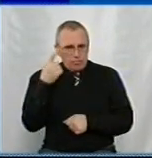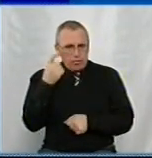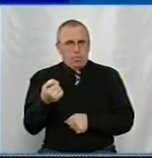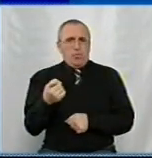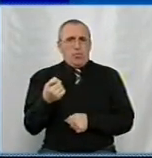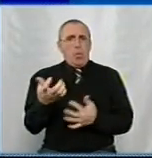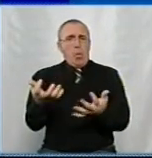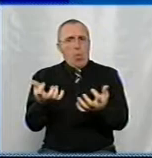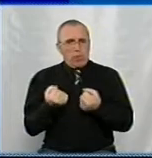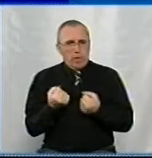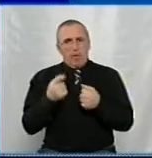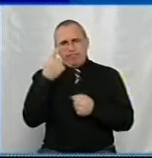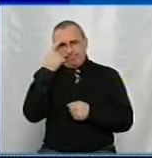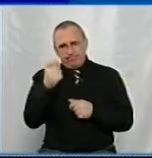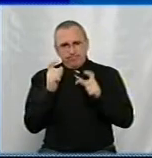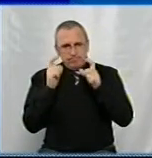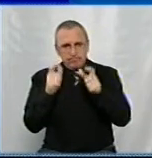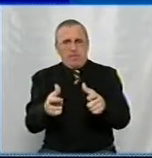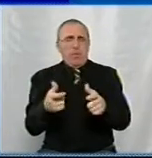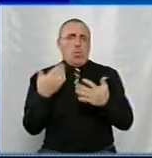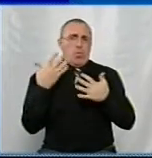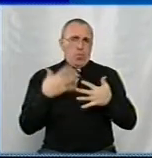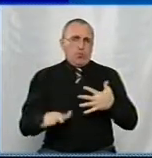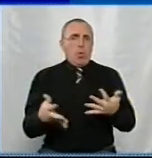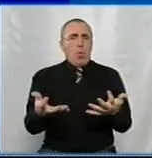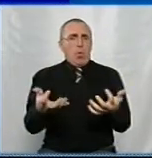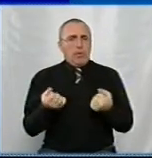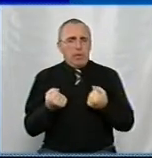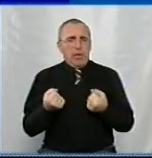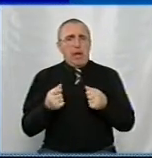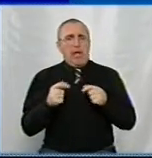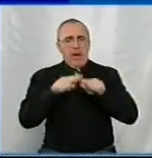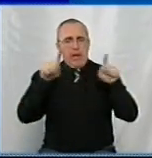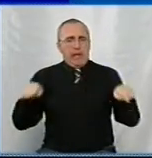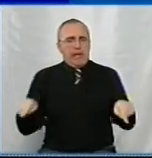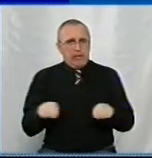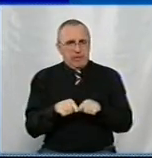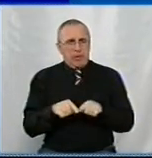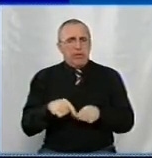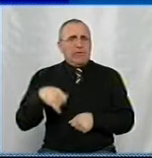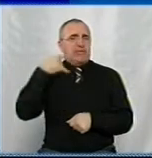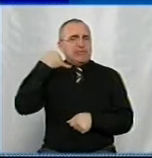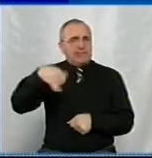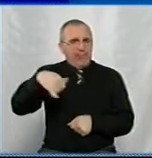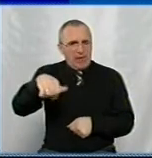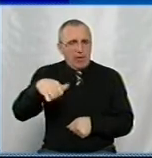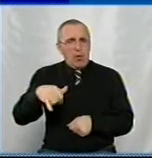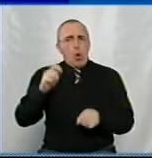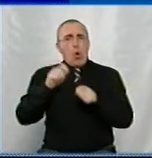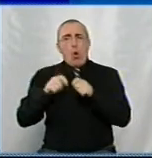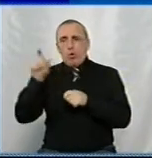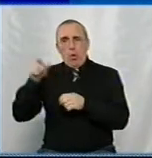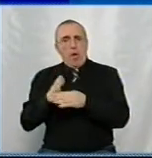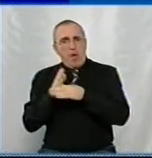вони вже отримували і попередження, які вони вже отримували і листа, і дзвінок, і контролер у них